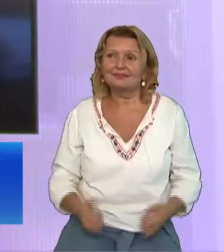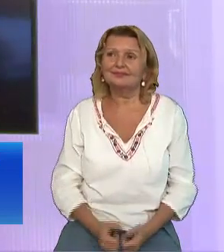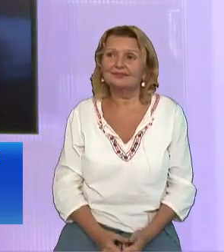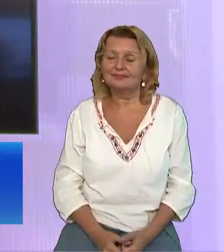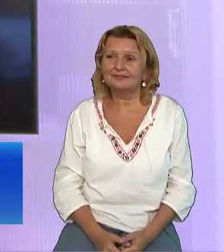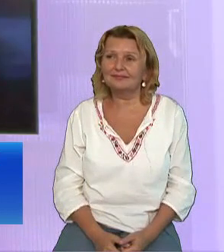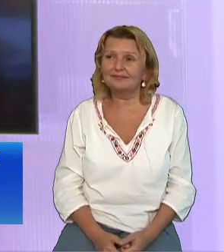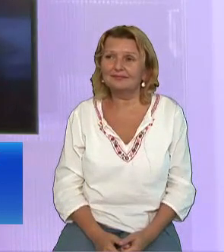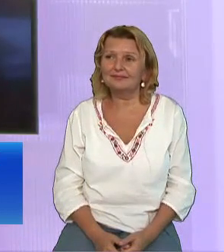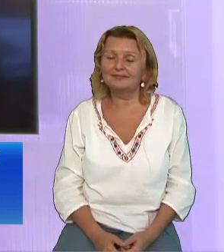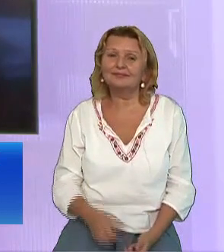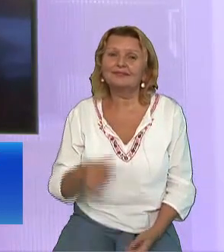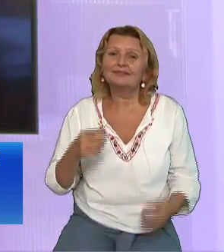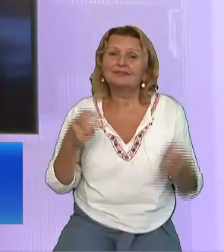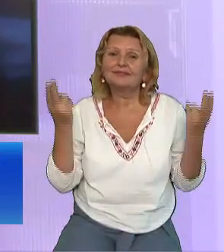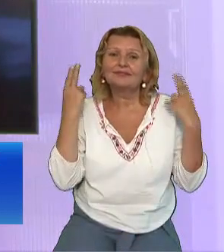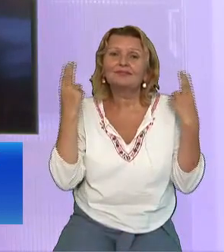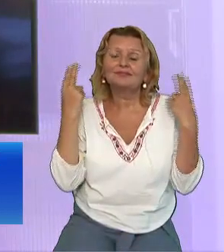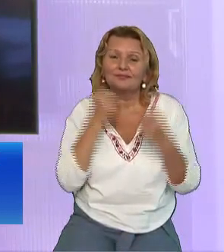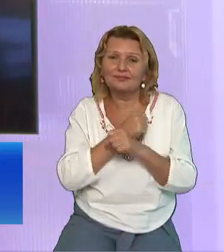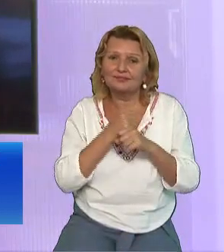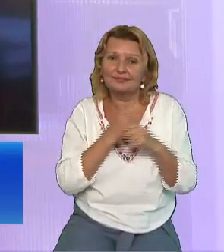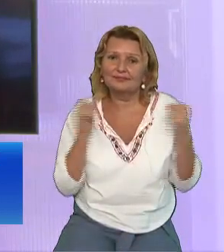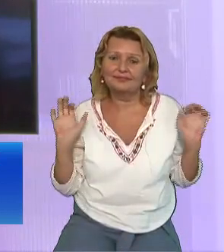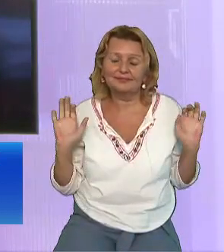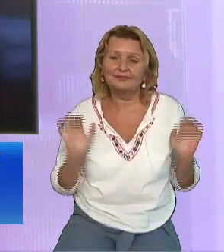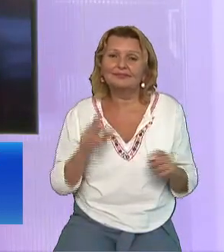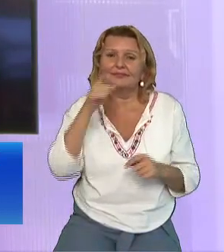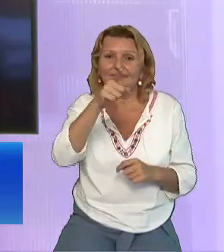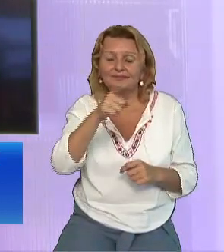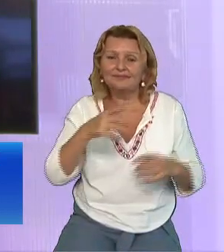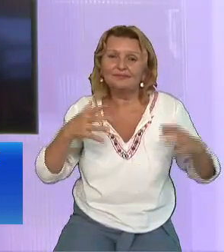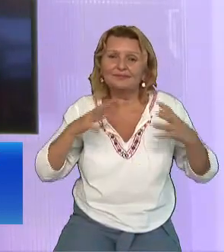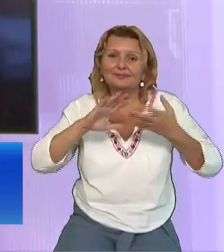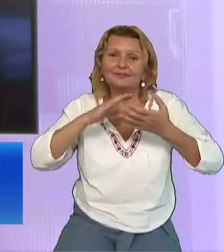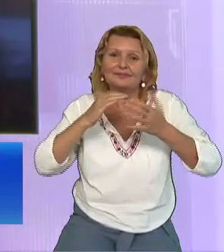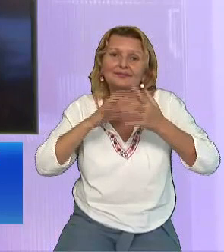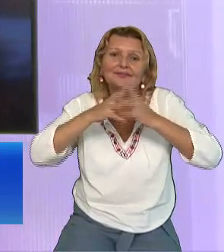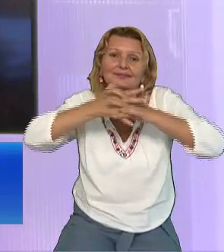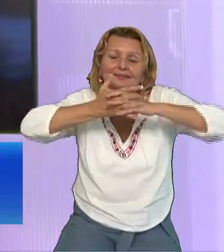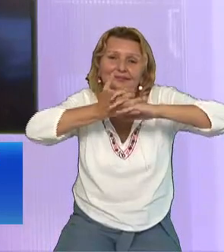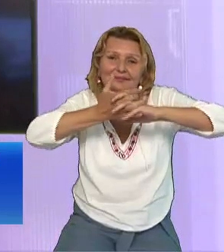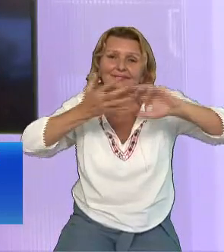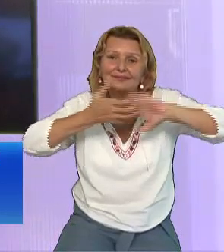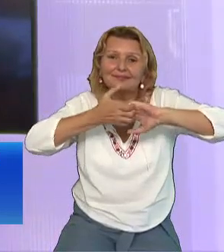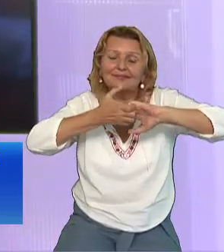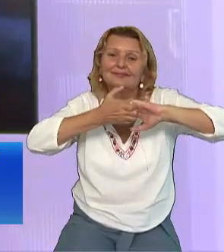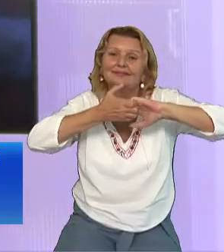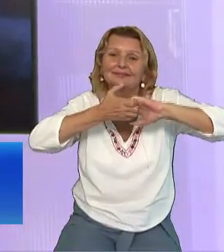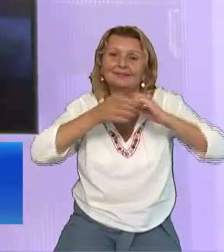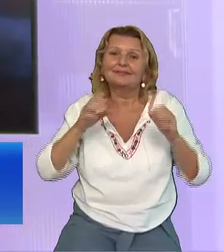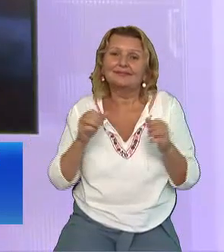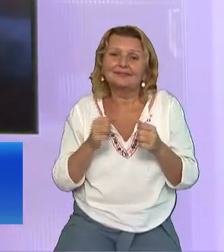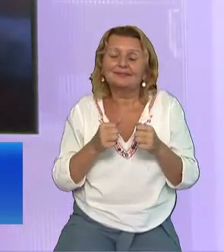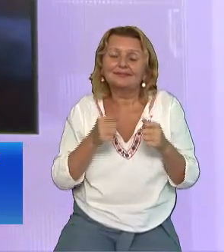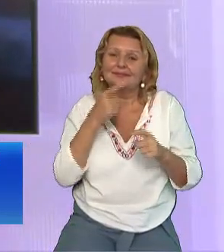privitori Să fiți legați indisolubil De Iisus Hristos Și de persoana Lui Să vă raportați la aceste evenimente Din viața